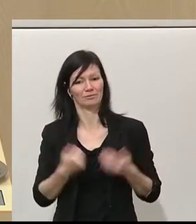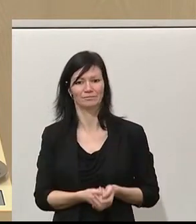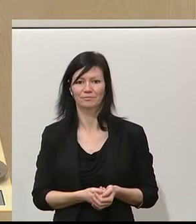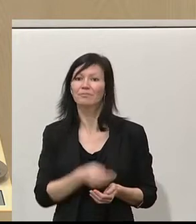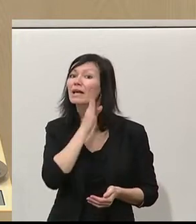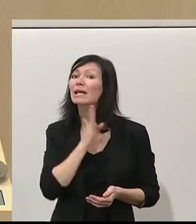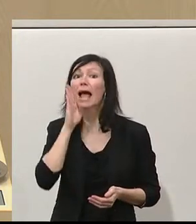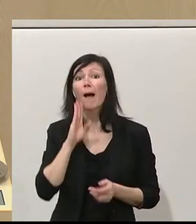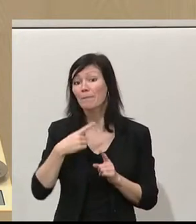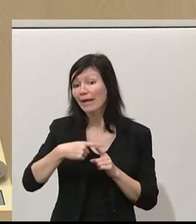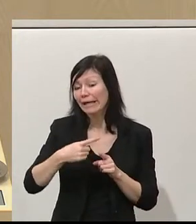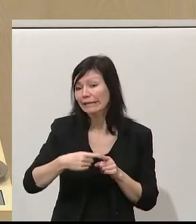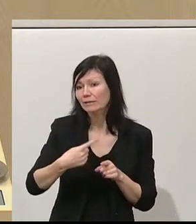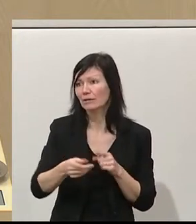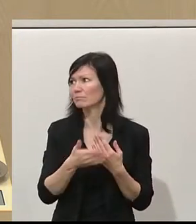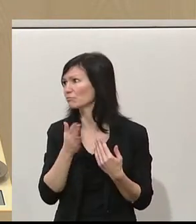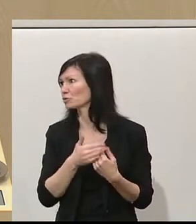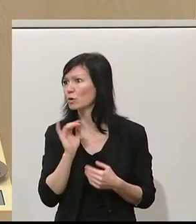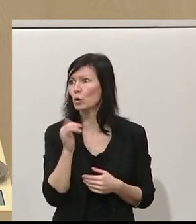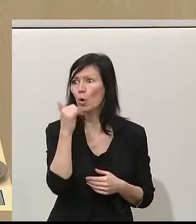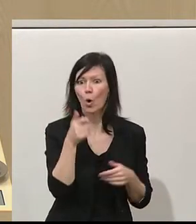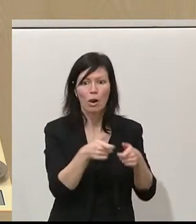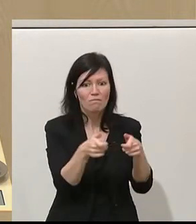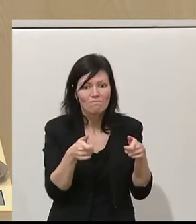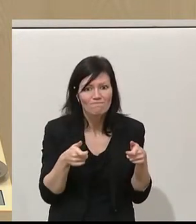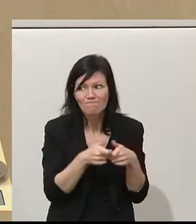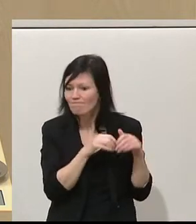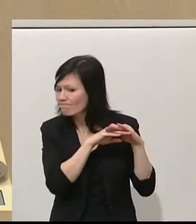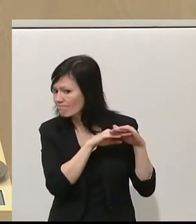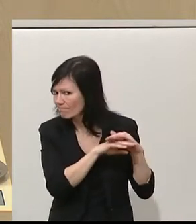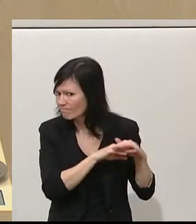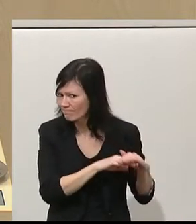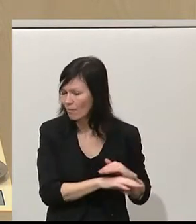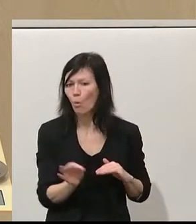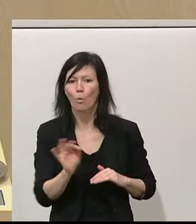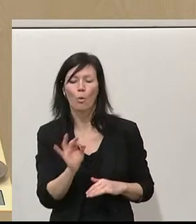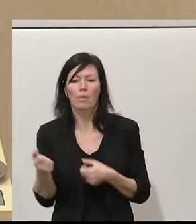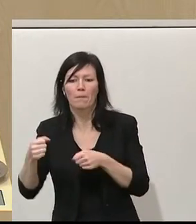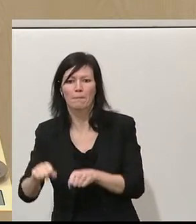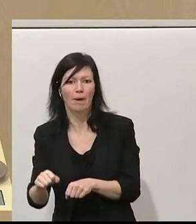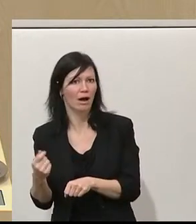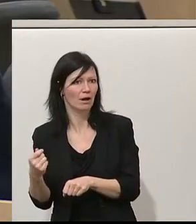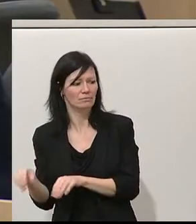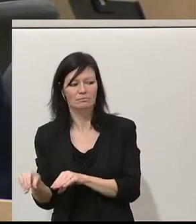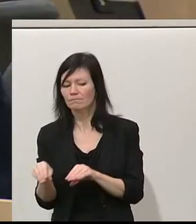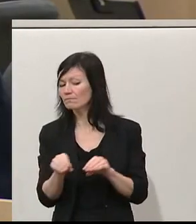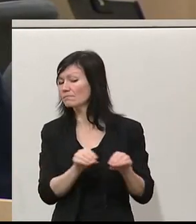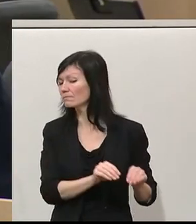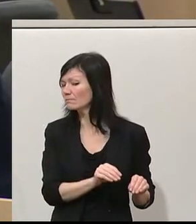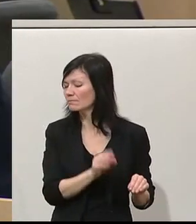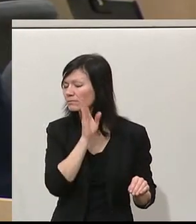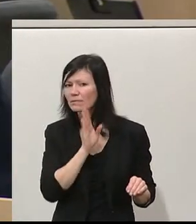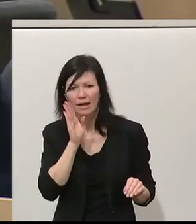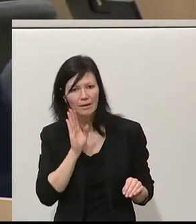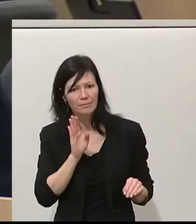Kredite, Goldbahnbunker oder Banknoten, Verschiebungen gehören ab jetzt der